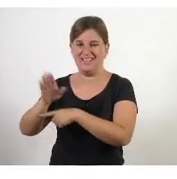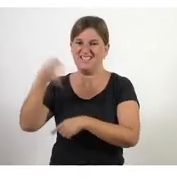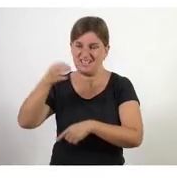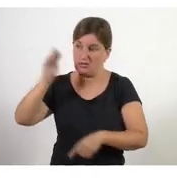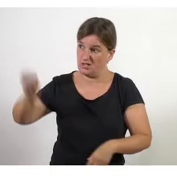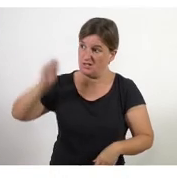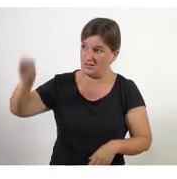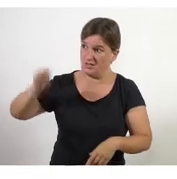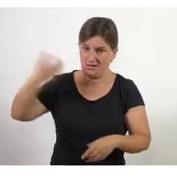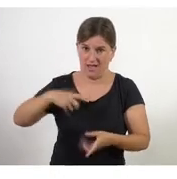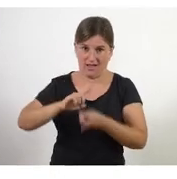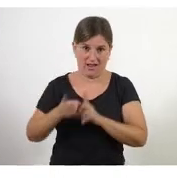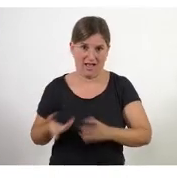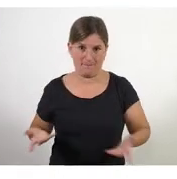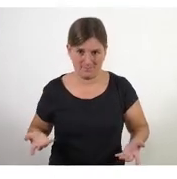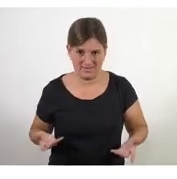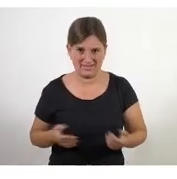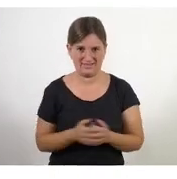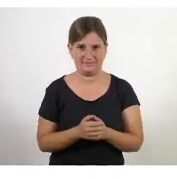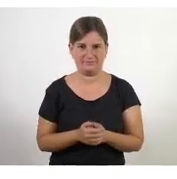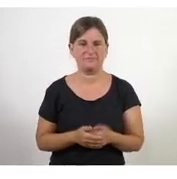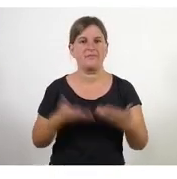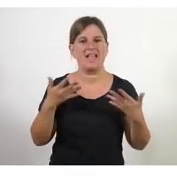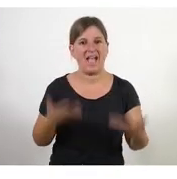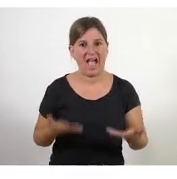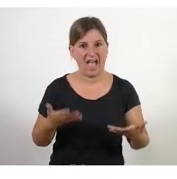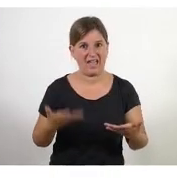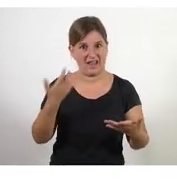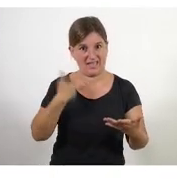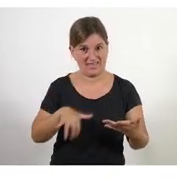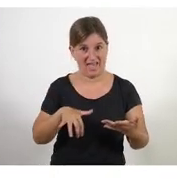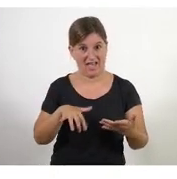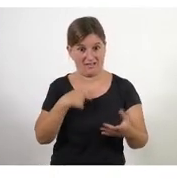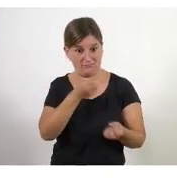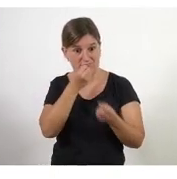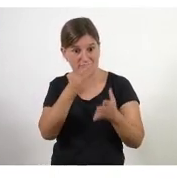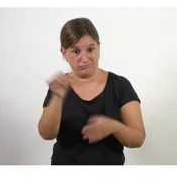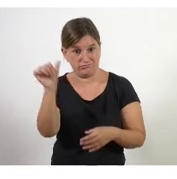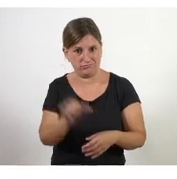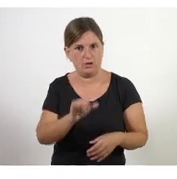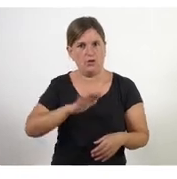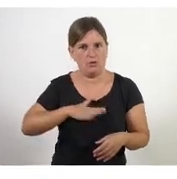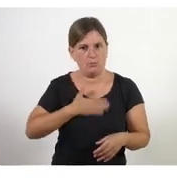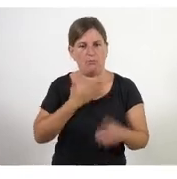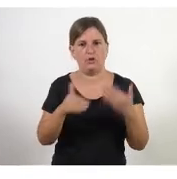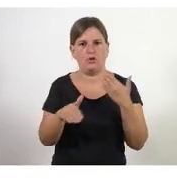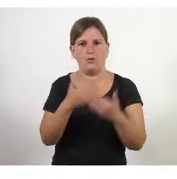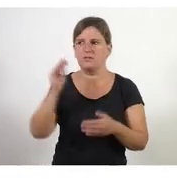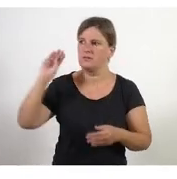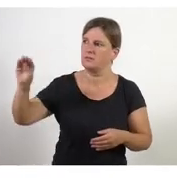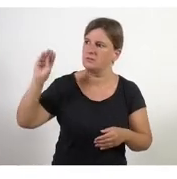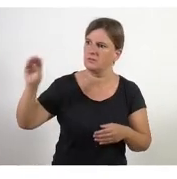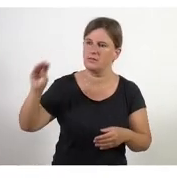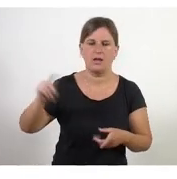canvis d'aquest tipus ara que teniu una mica més de criteri podríeu començar a demanar canvis